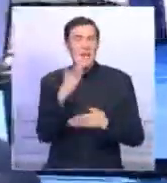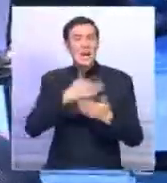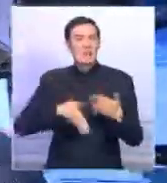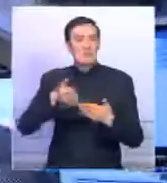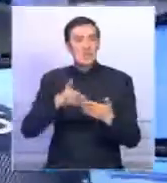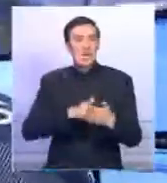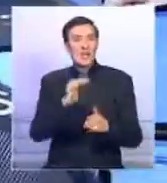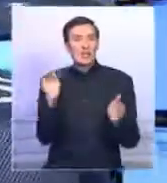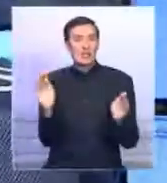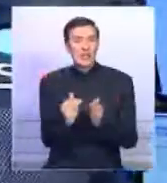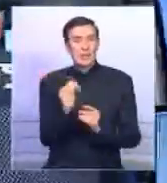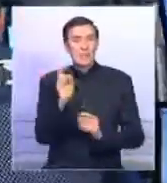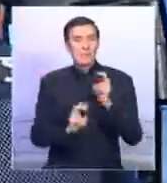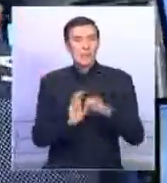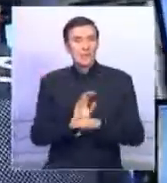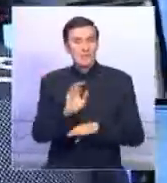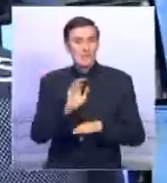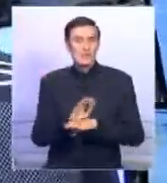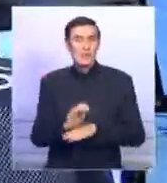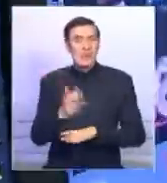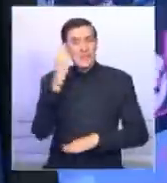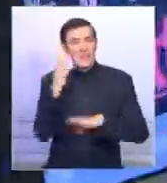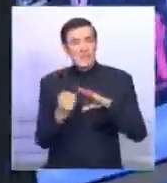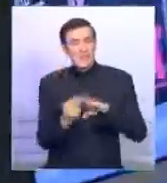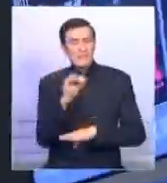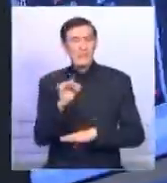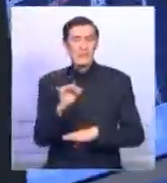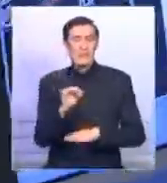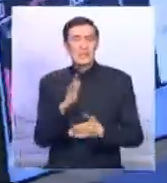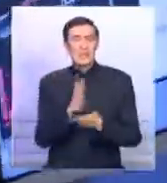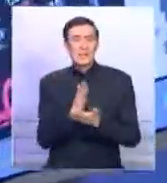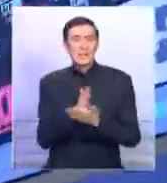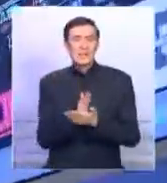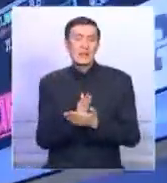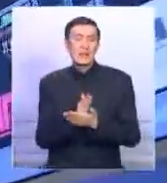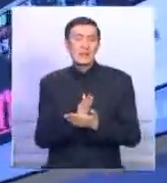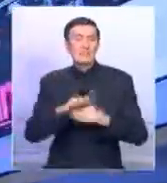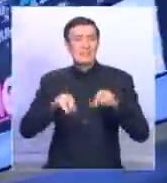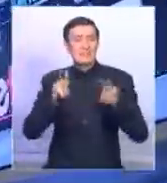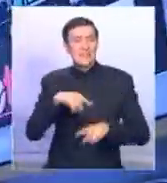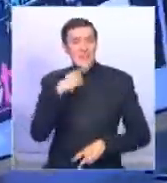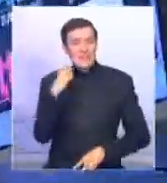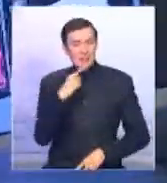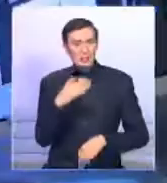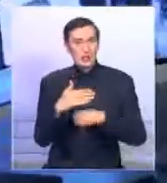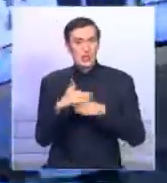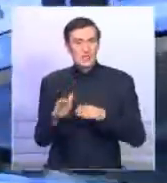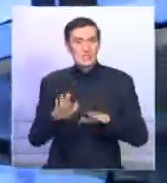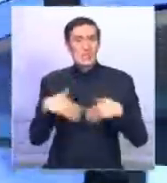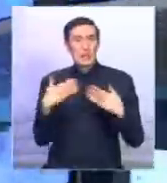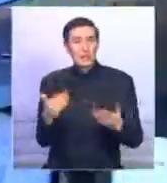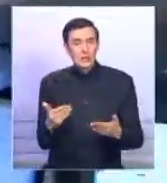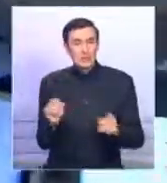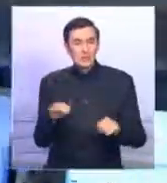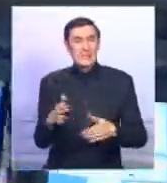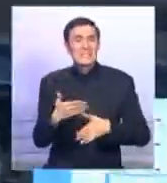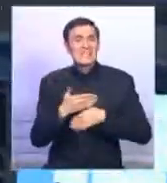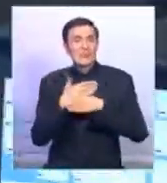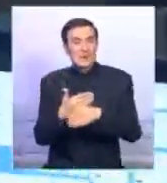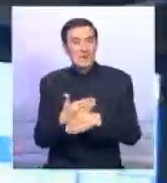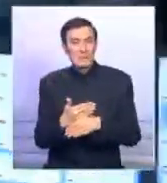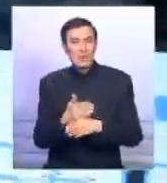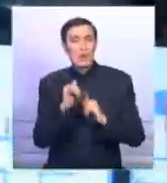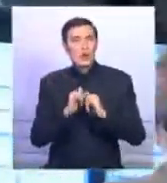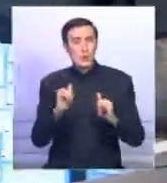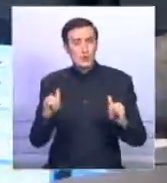ограничения на производство углеводородов, включая шельфовые месторождения. Аналитики считают, что часть предложенных мер может стимулировать рост